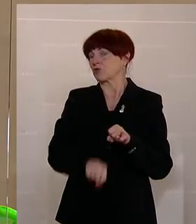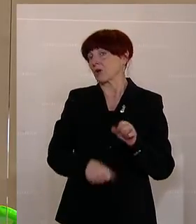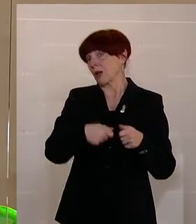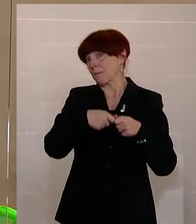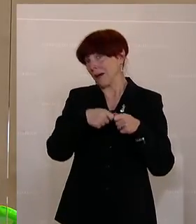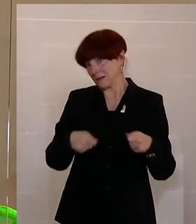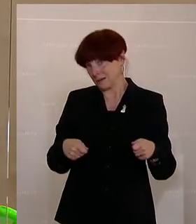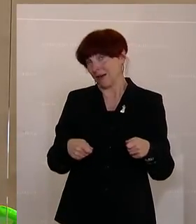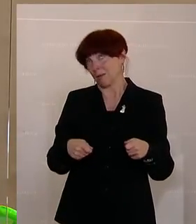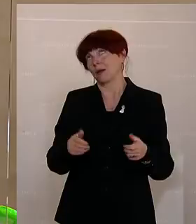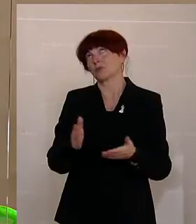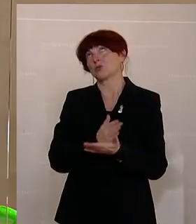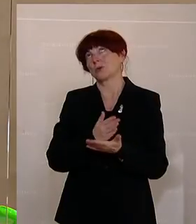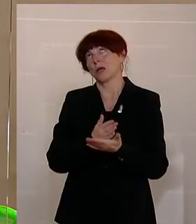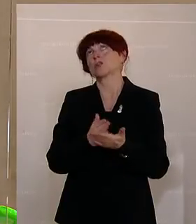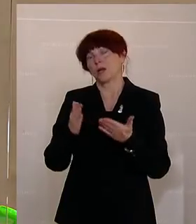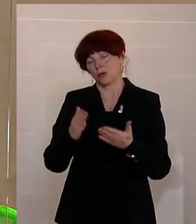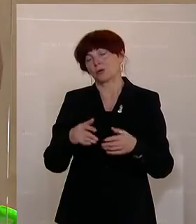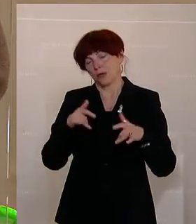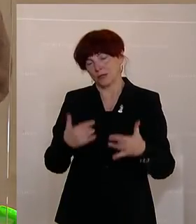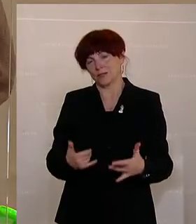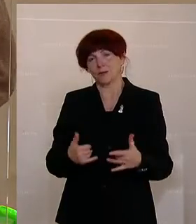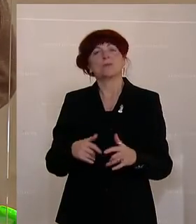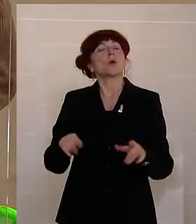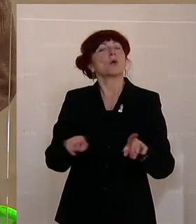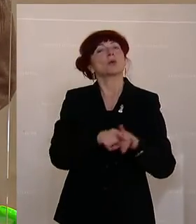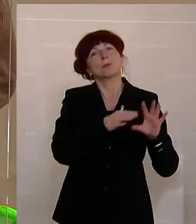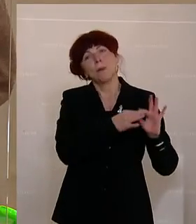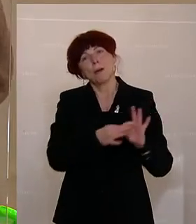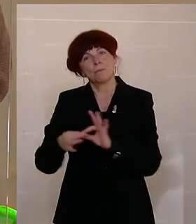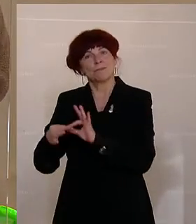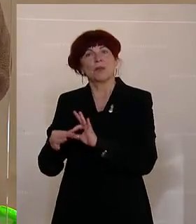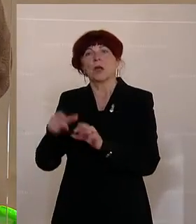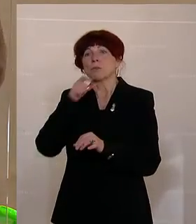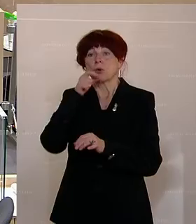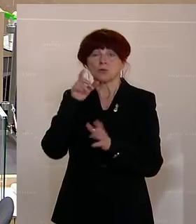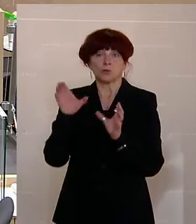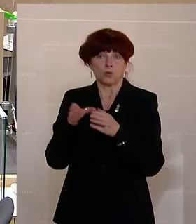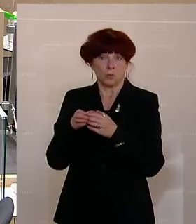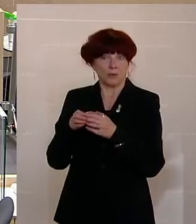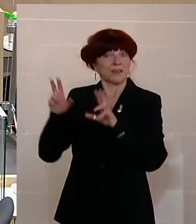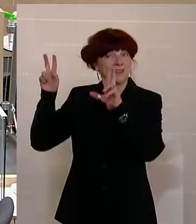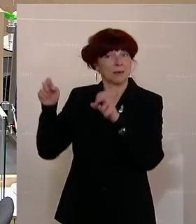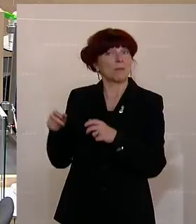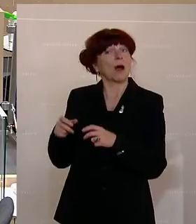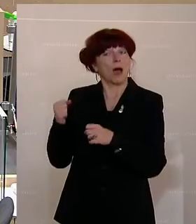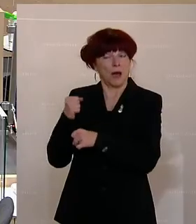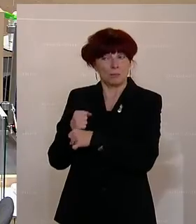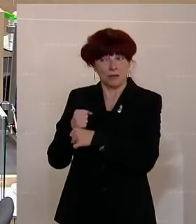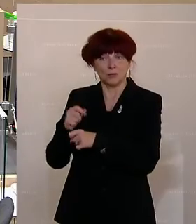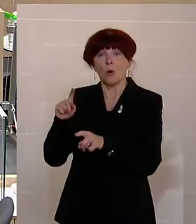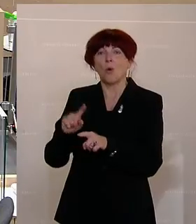Und damit verbunden eine Berufsgruppe, Herr Bundesminister, zum Thema Arbeit jetzt kommend und zum Budget kommend,